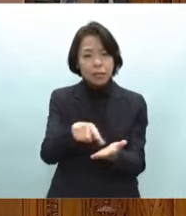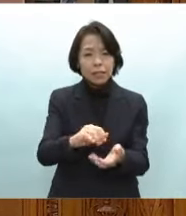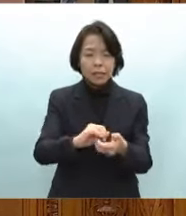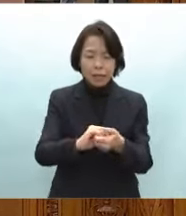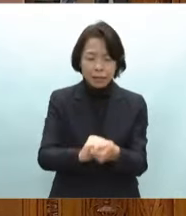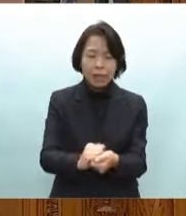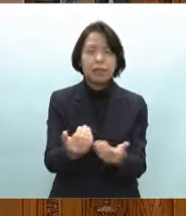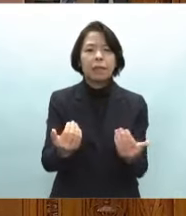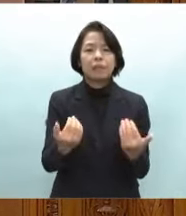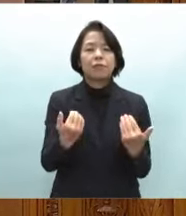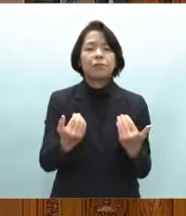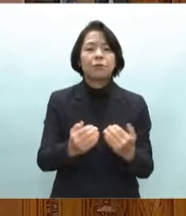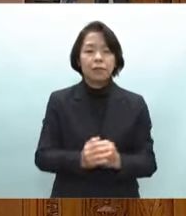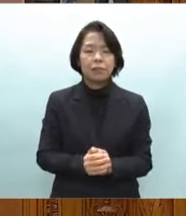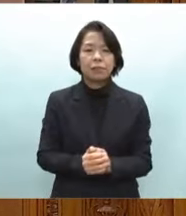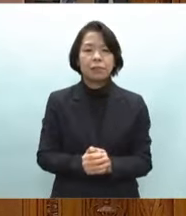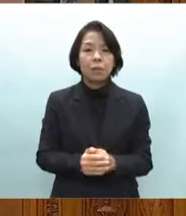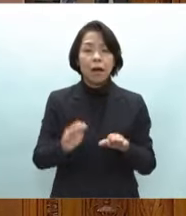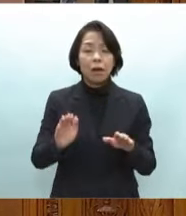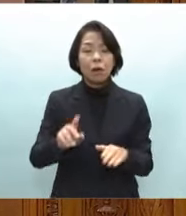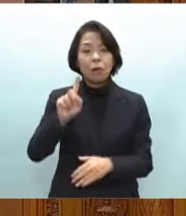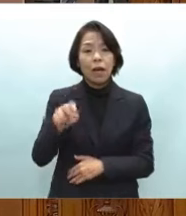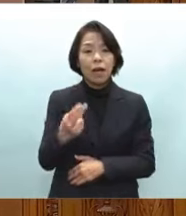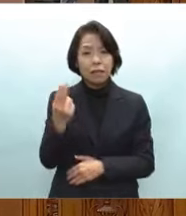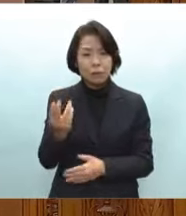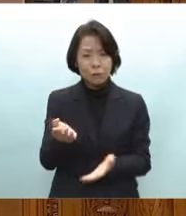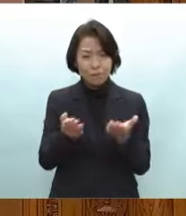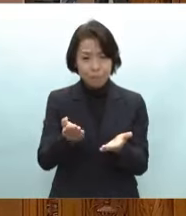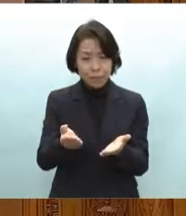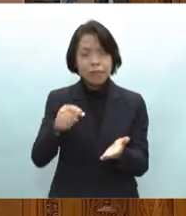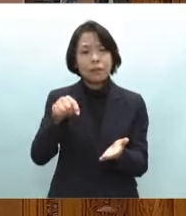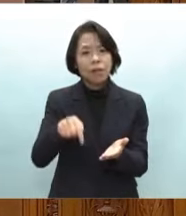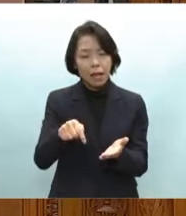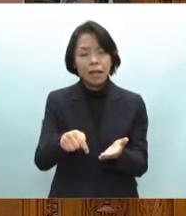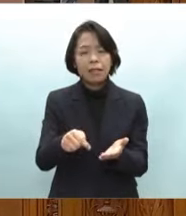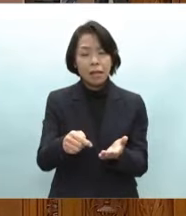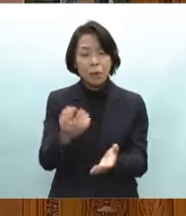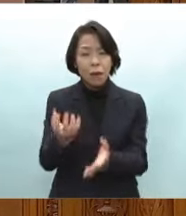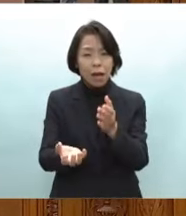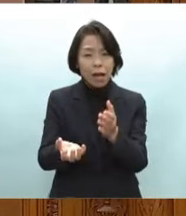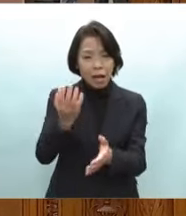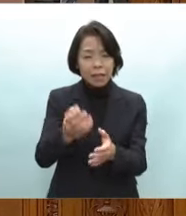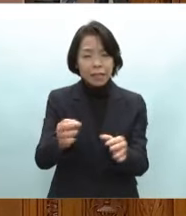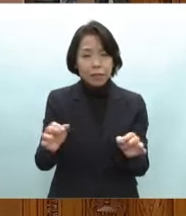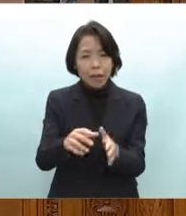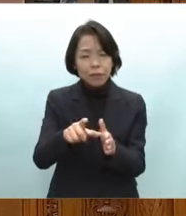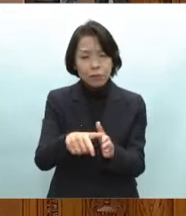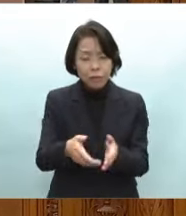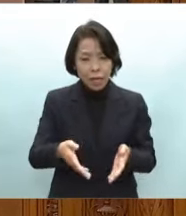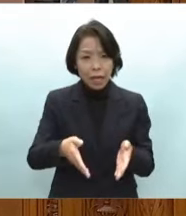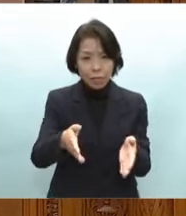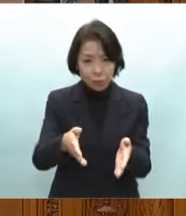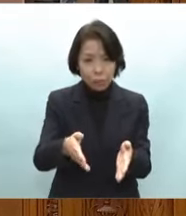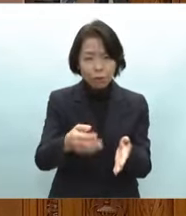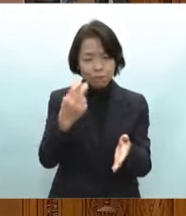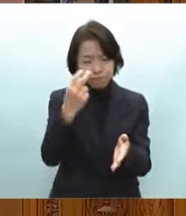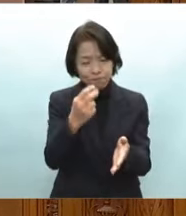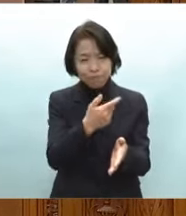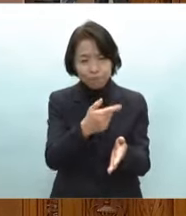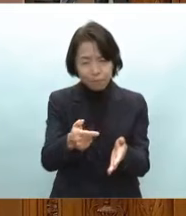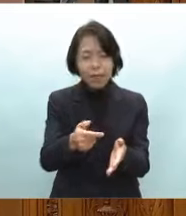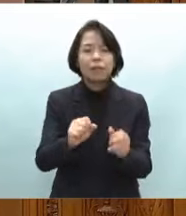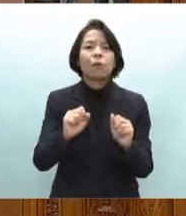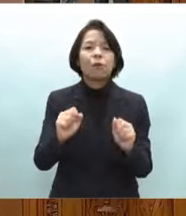存在です今回の野東半島地震においても発災直後から道路警戒等に従事し